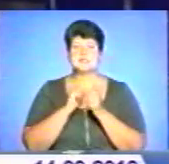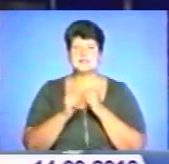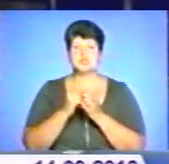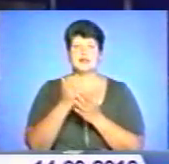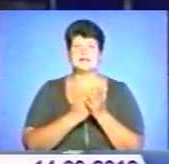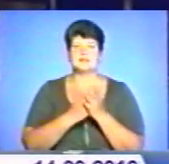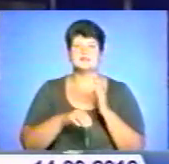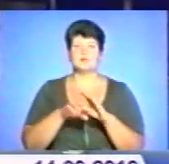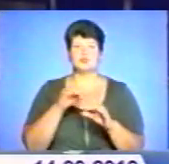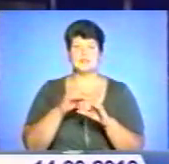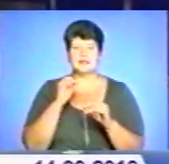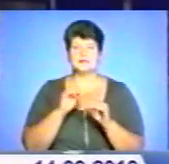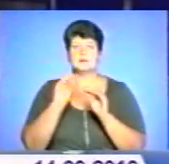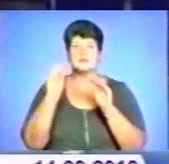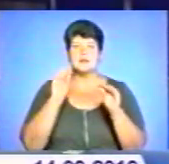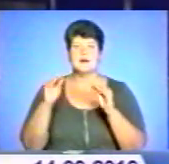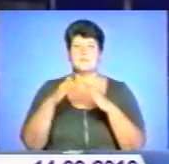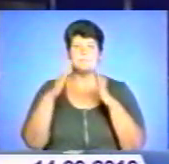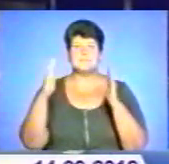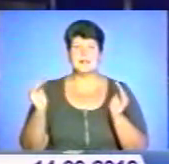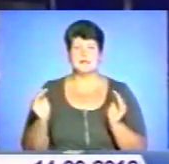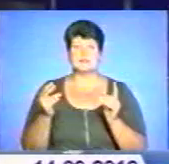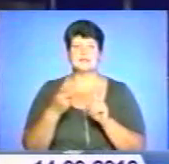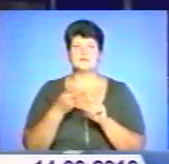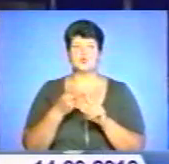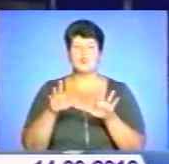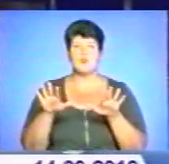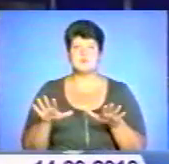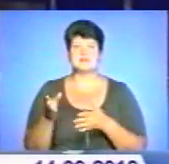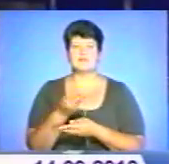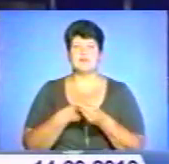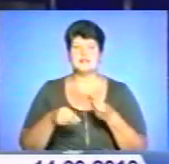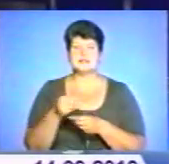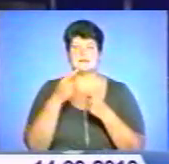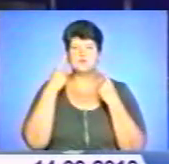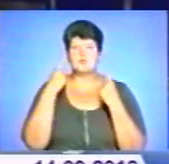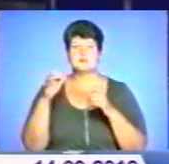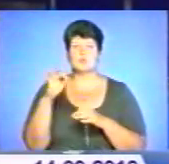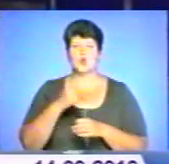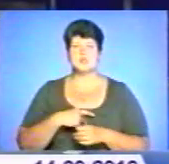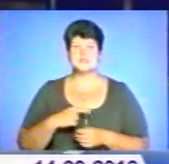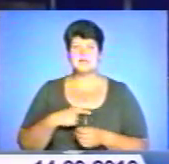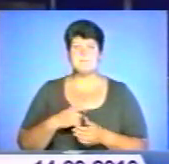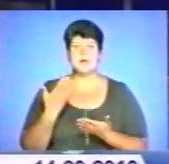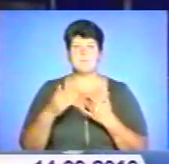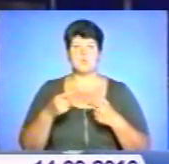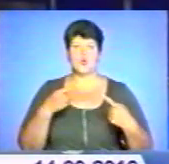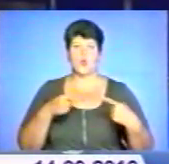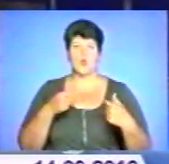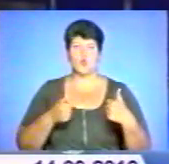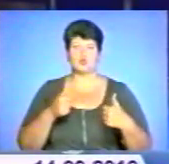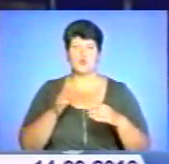порушують правила розміщення агітаційних палаток. На другому місці – фальсифікація інформації про себе або конкурентів.